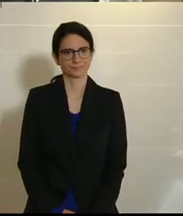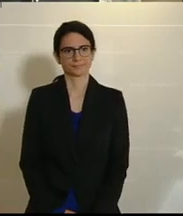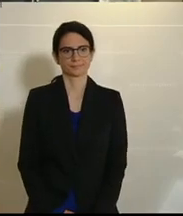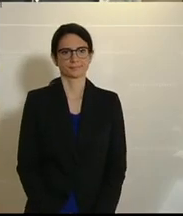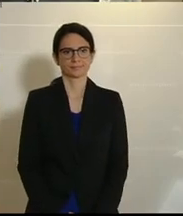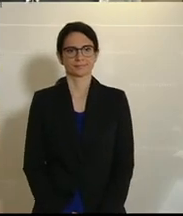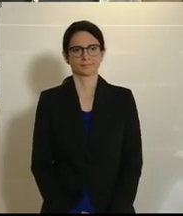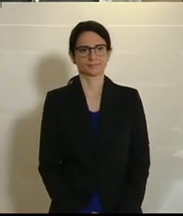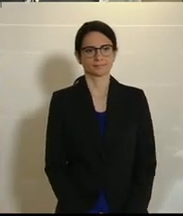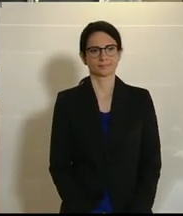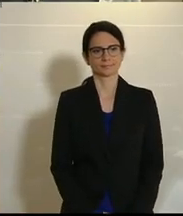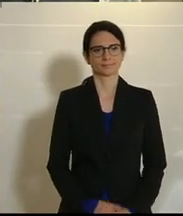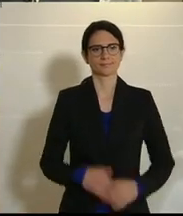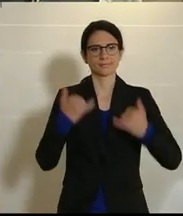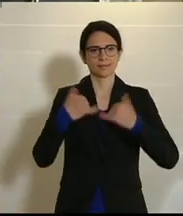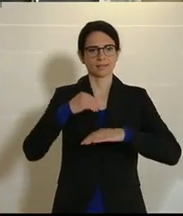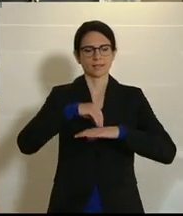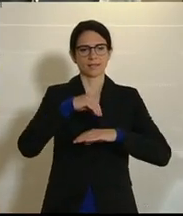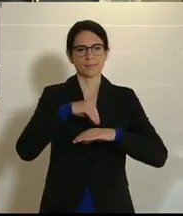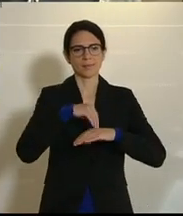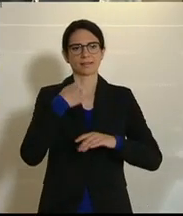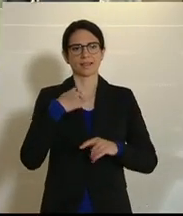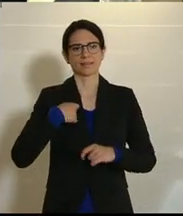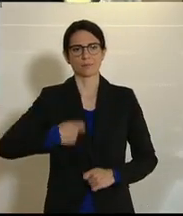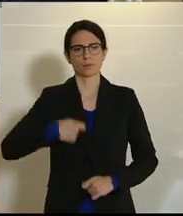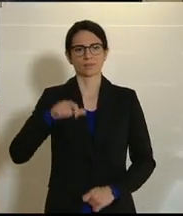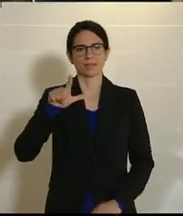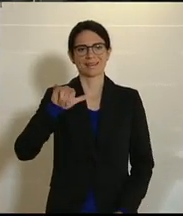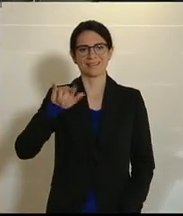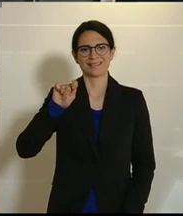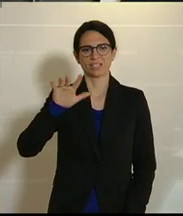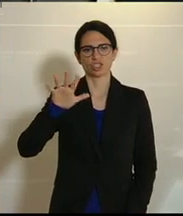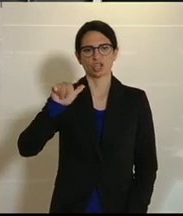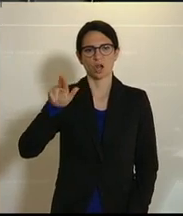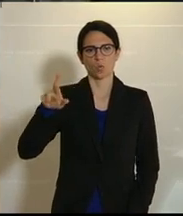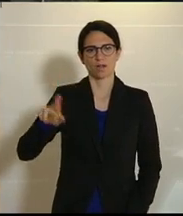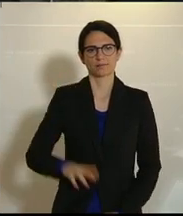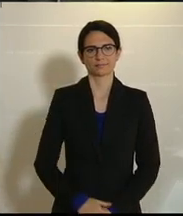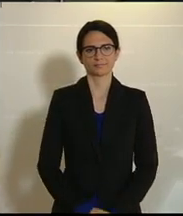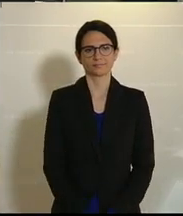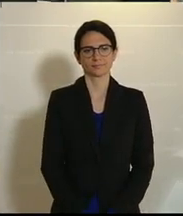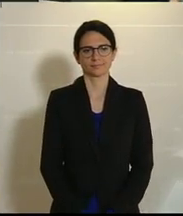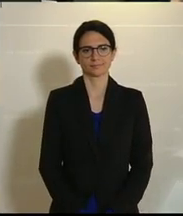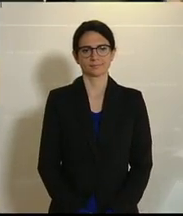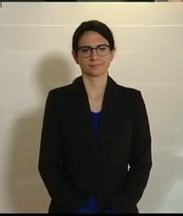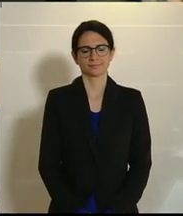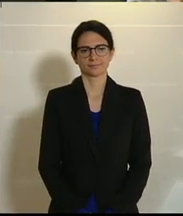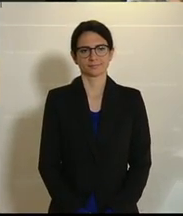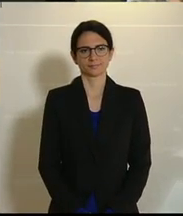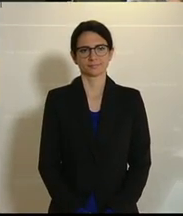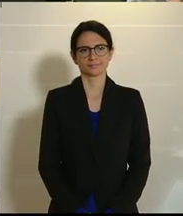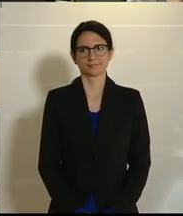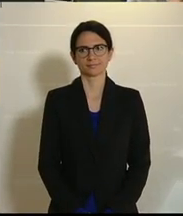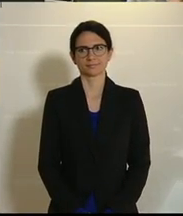Nächster Redner ist Johannes Margreiter, nein Entschuldigung, ist Martin Litschauer, der Anti-Atomsprecher der Grünen aus